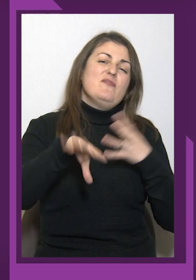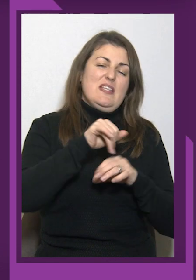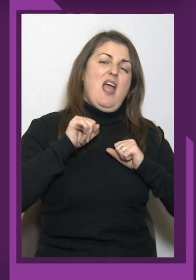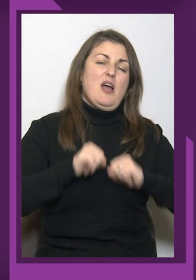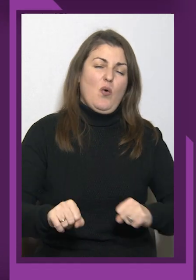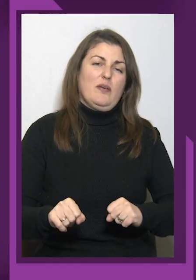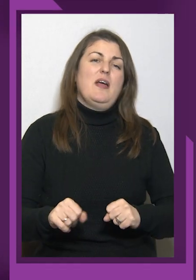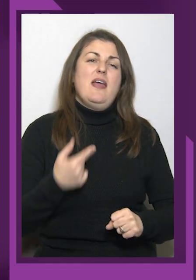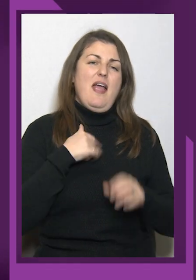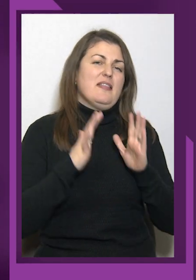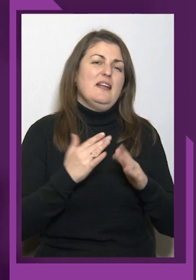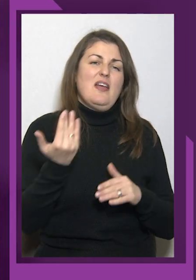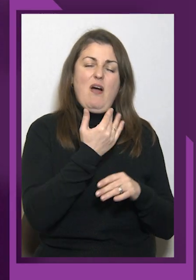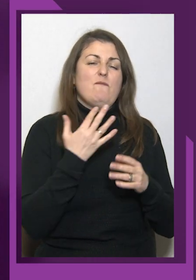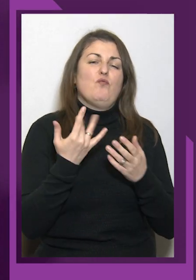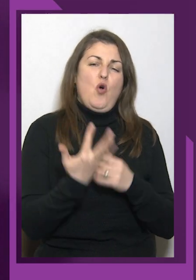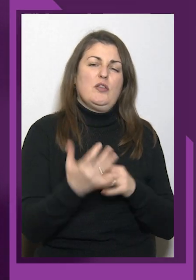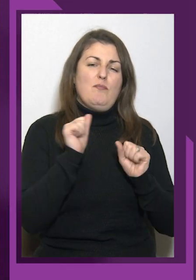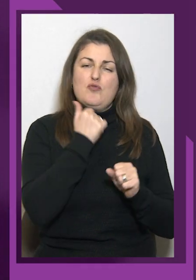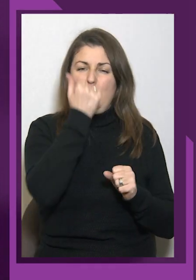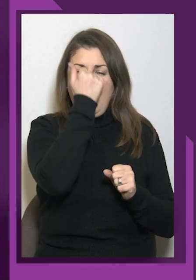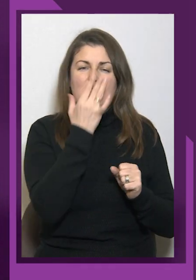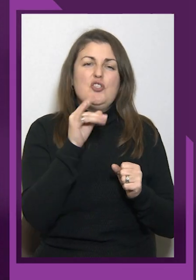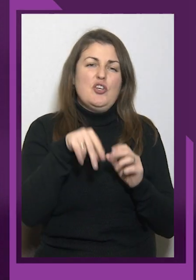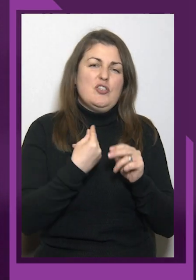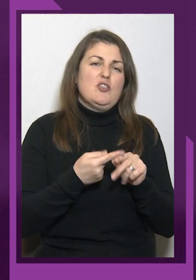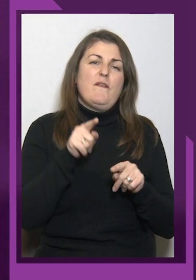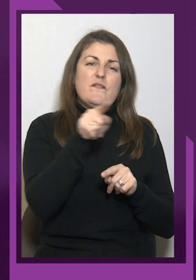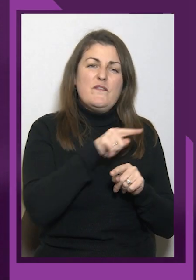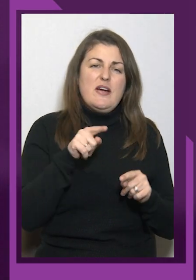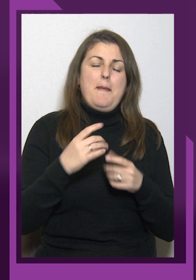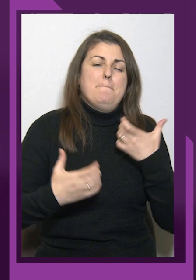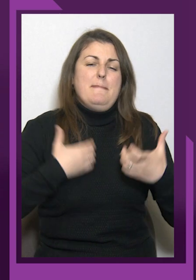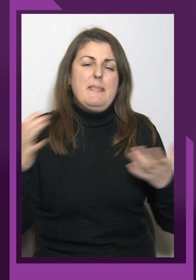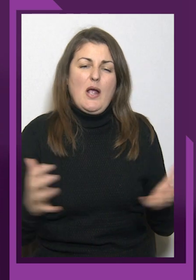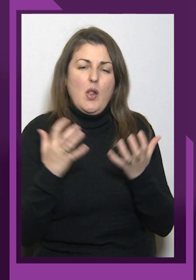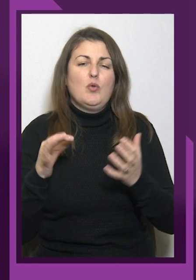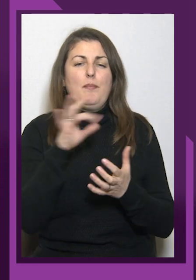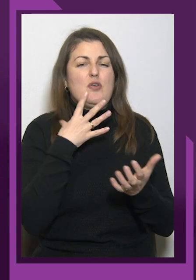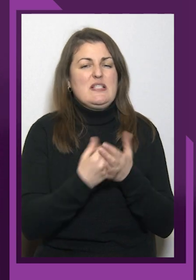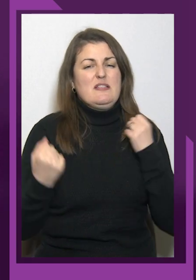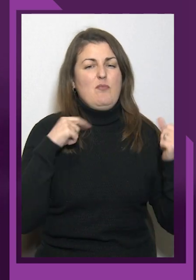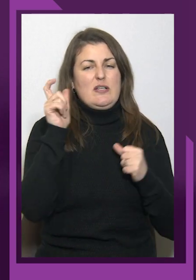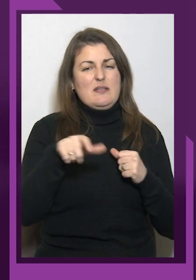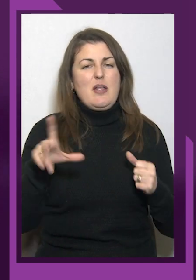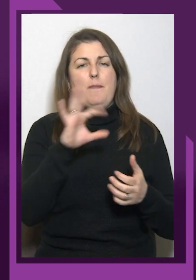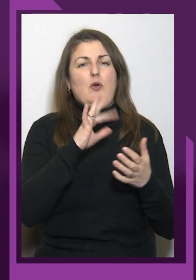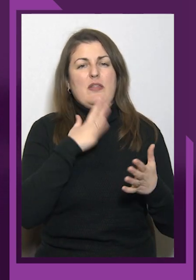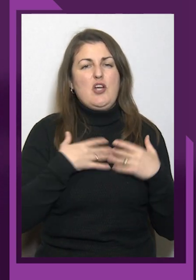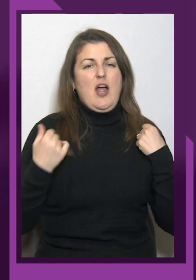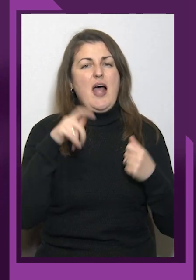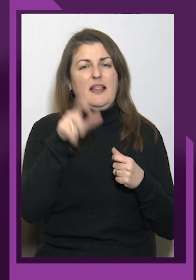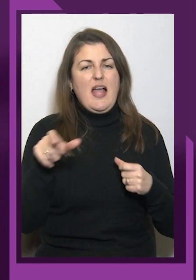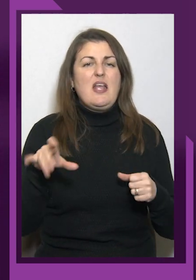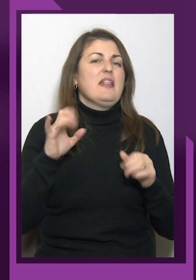й через те, що ви піклуєтесь про спортсменів, про наших атлетів, але й не тільки думаєте про високі результати, дійсно,